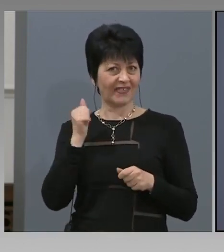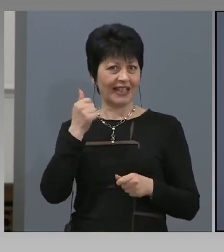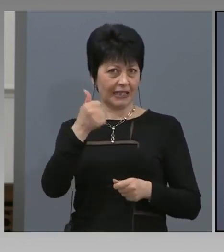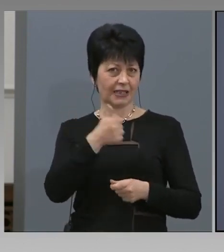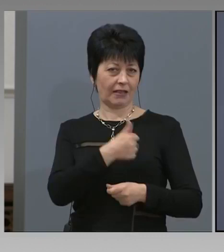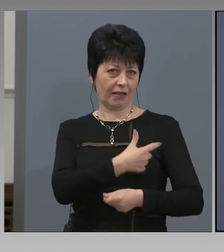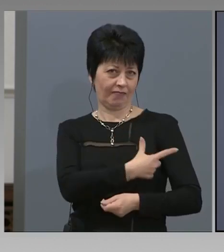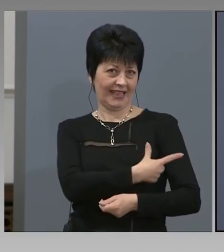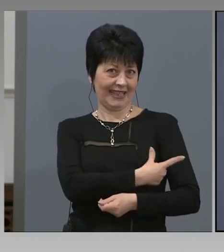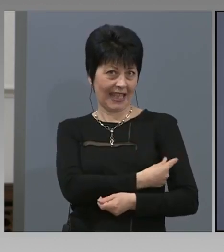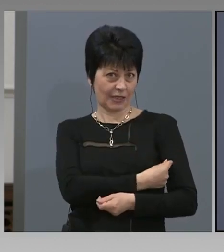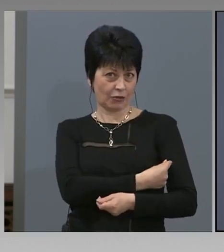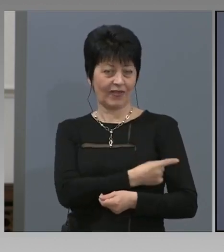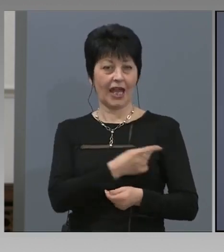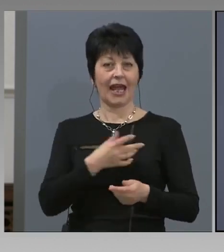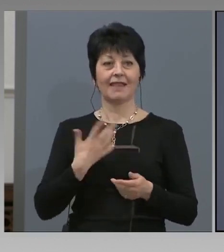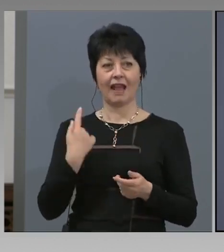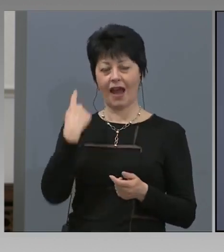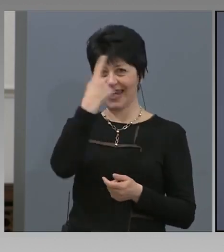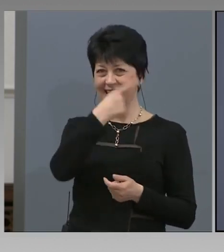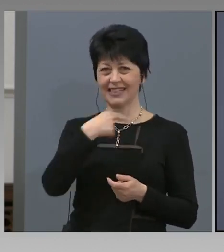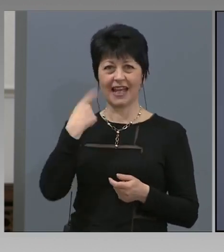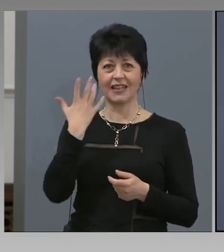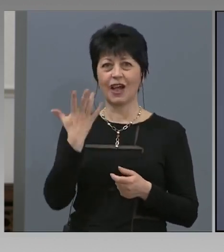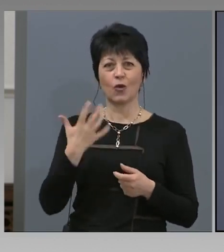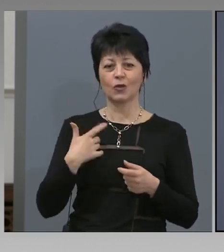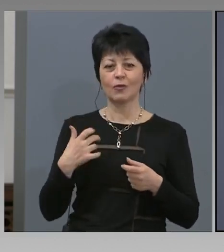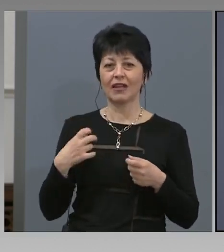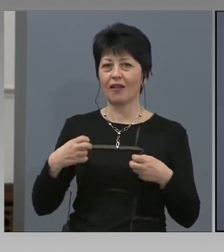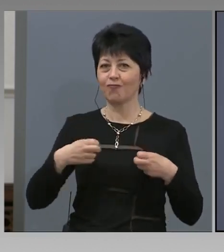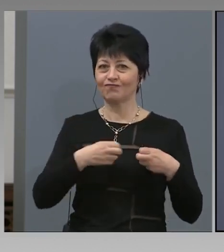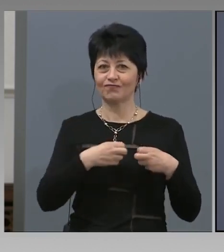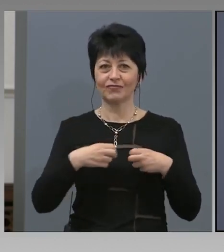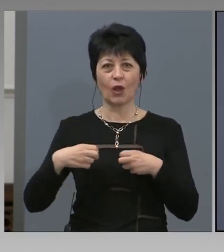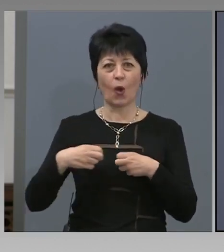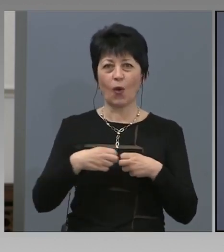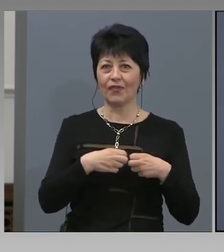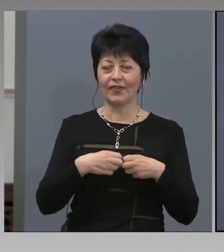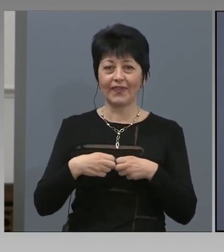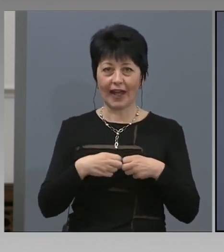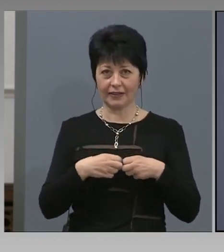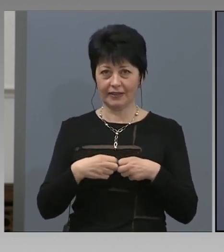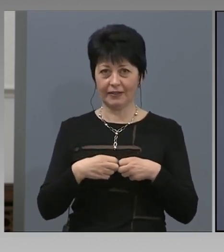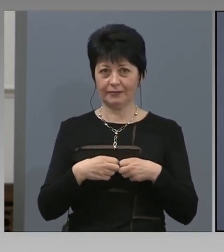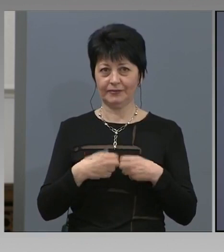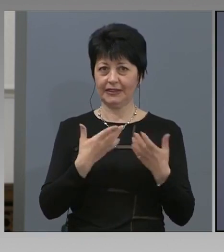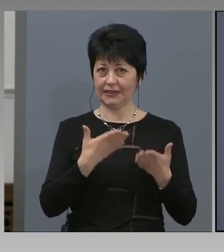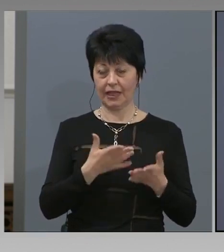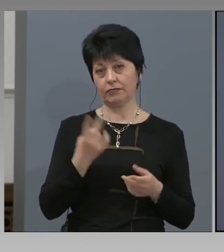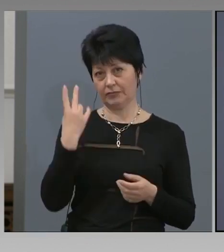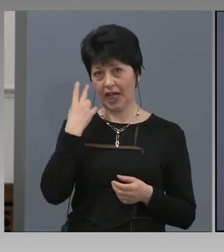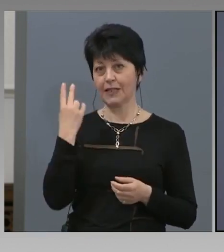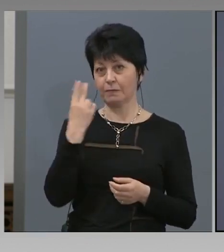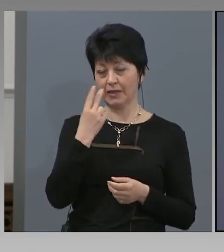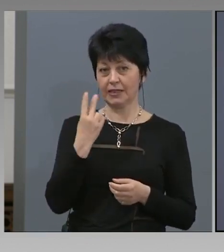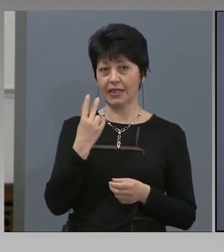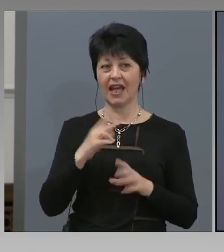контактни с тях? Разбира се, че има тестване. Цялата бригада, която беше на летище София, е